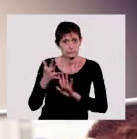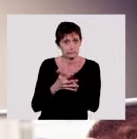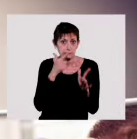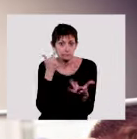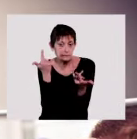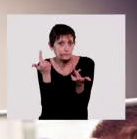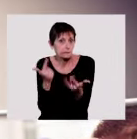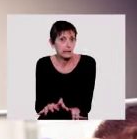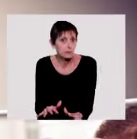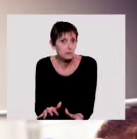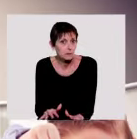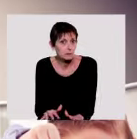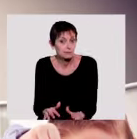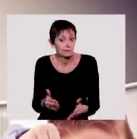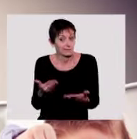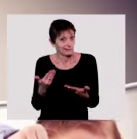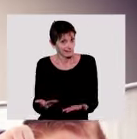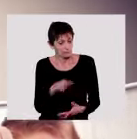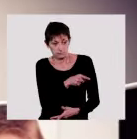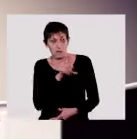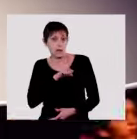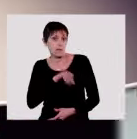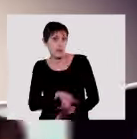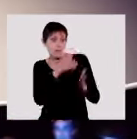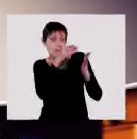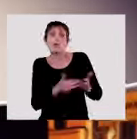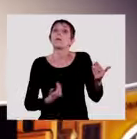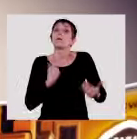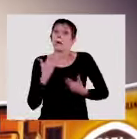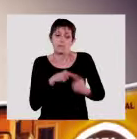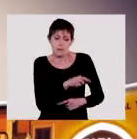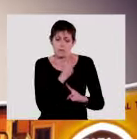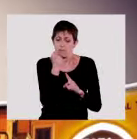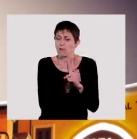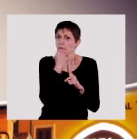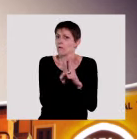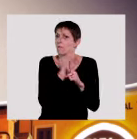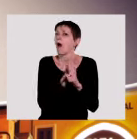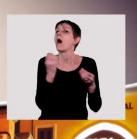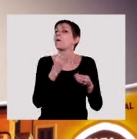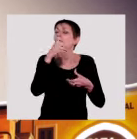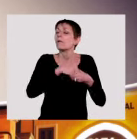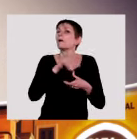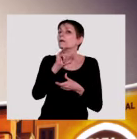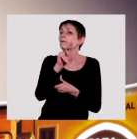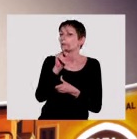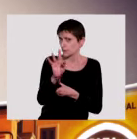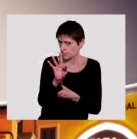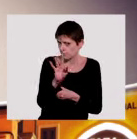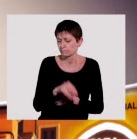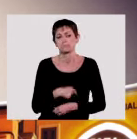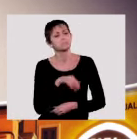en langue des signes française. C'est tout le combat de la comédienne Emmanuelle Laborie au sein de l'International Visual Theater.